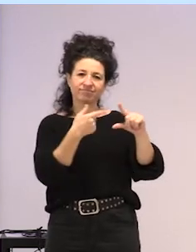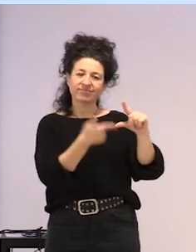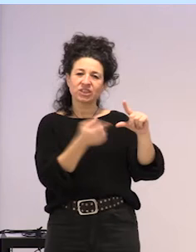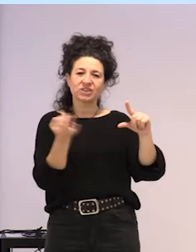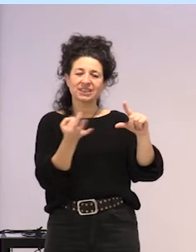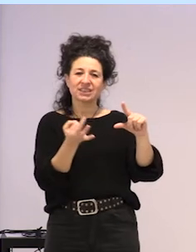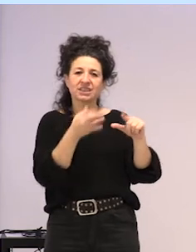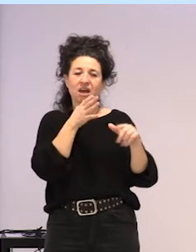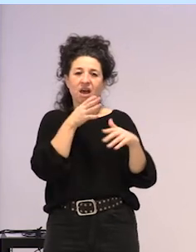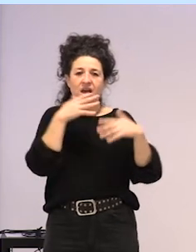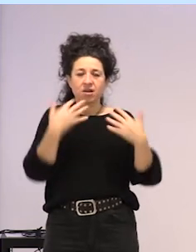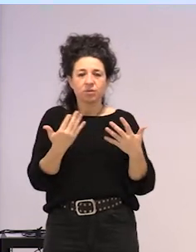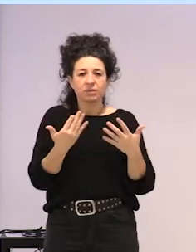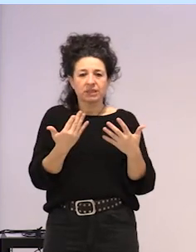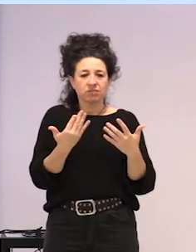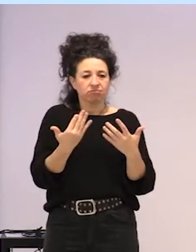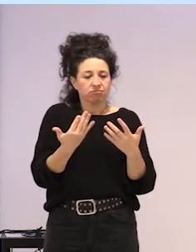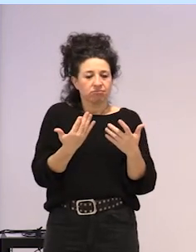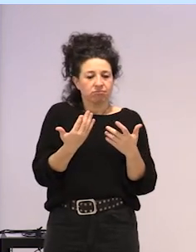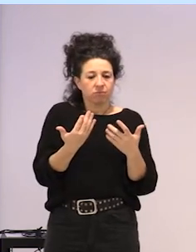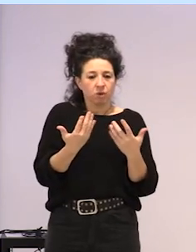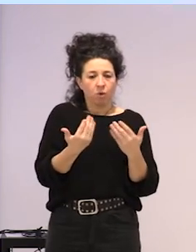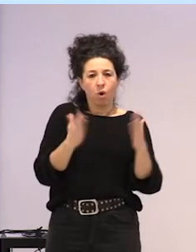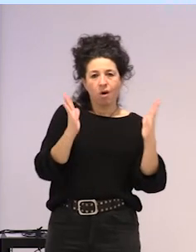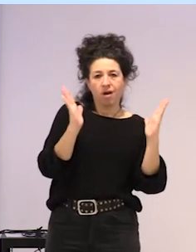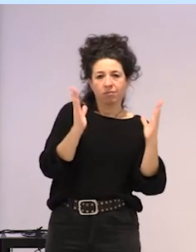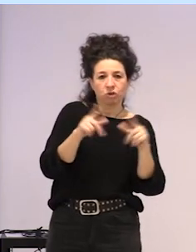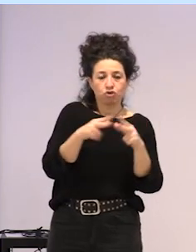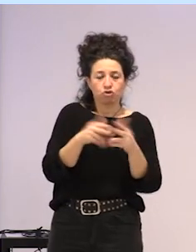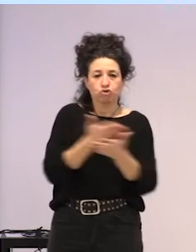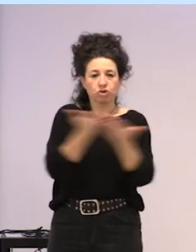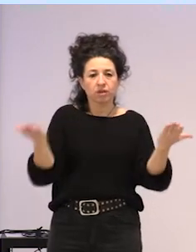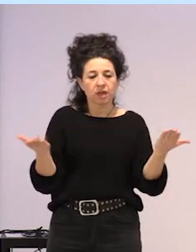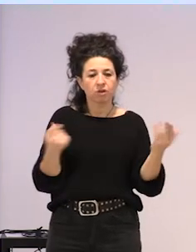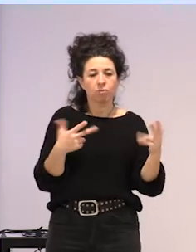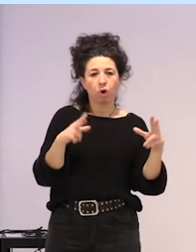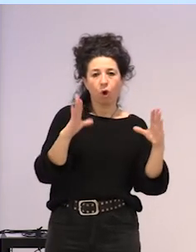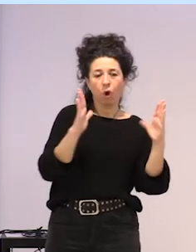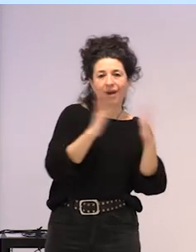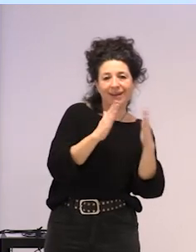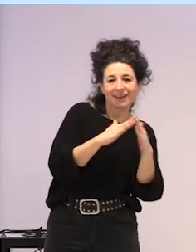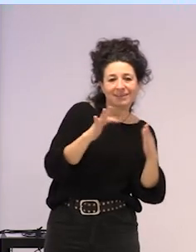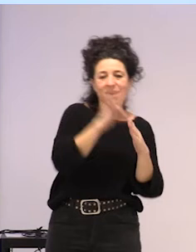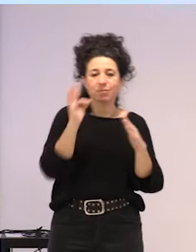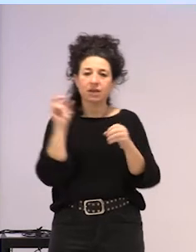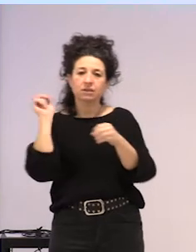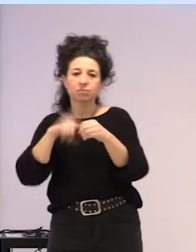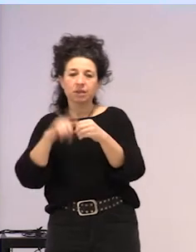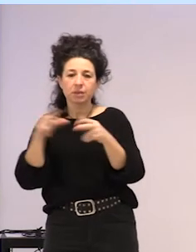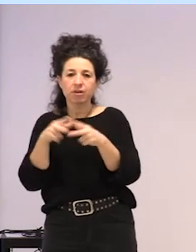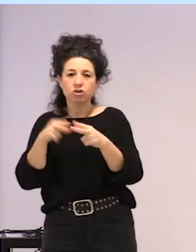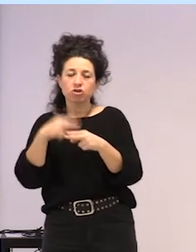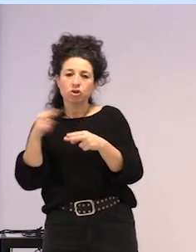gaurregun, eta, gaurregun gojendartean, etxeko eta zaintzalanak, enplegua eta parte hartze soziopolitikoa ustartzeko, ba,